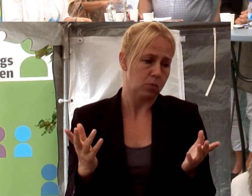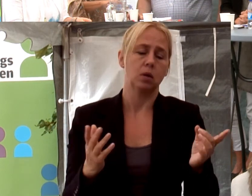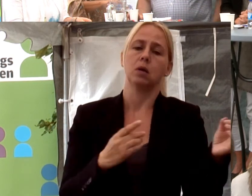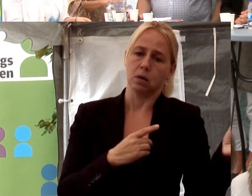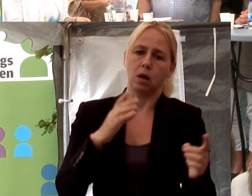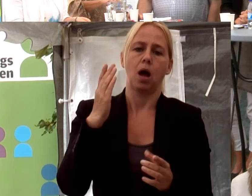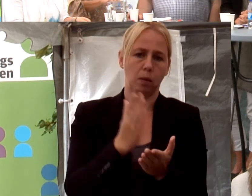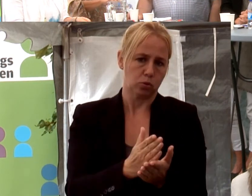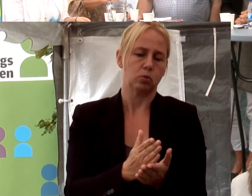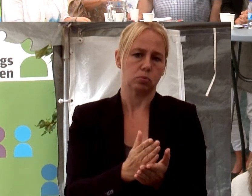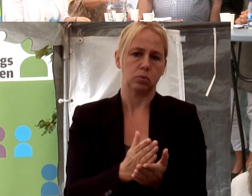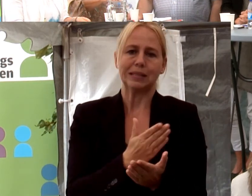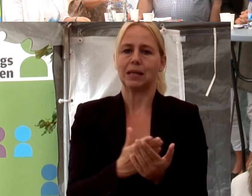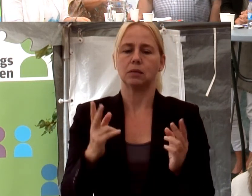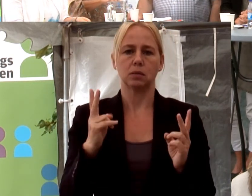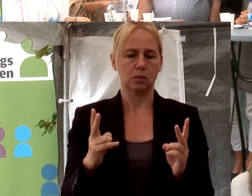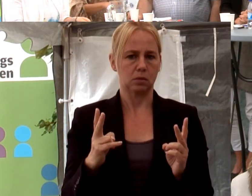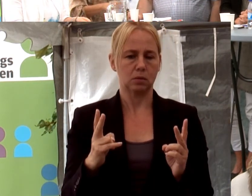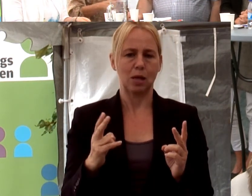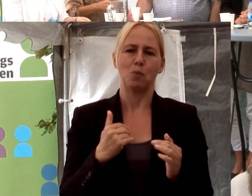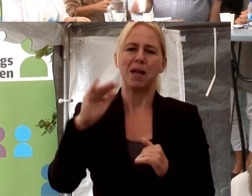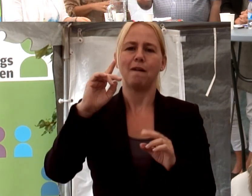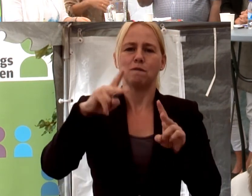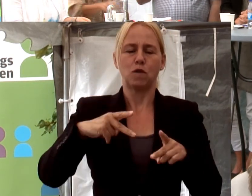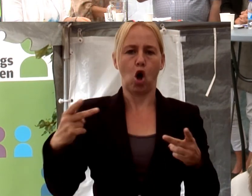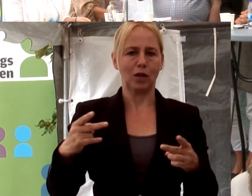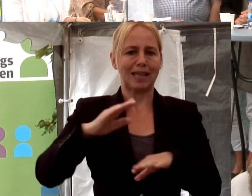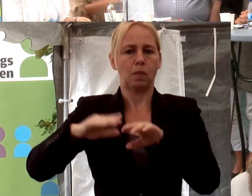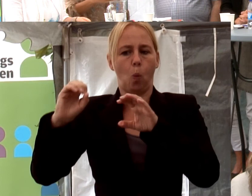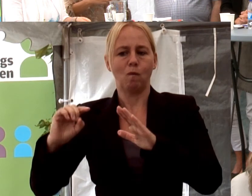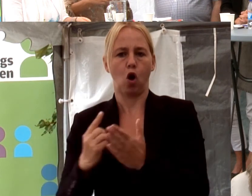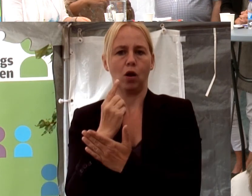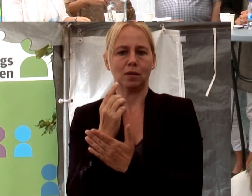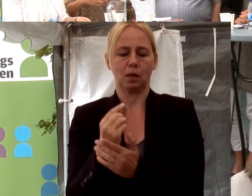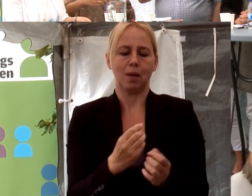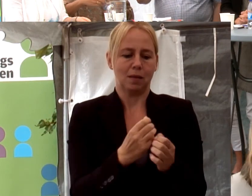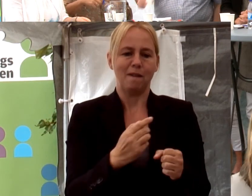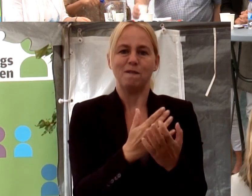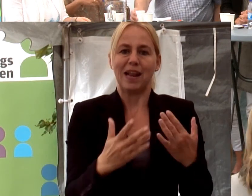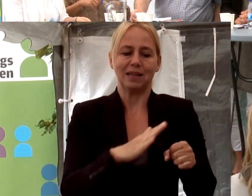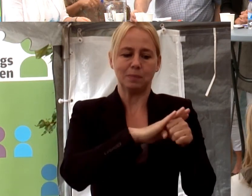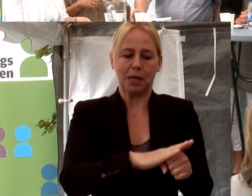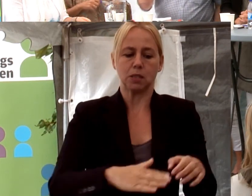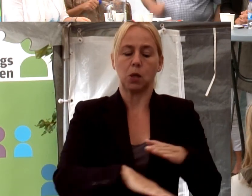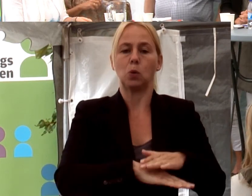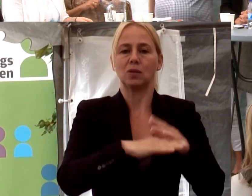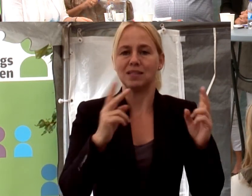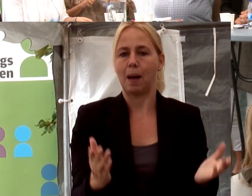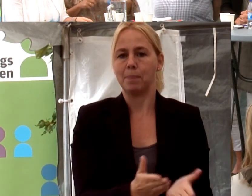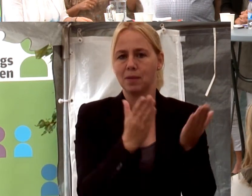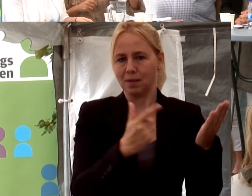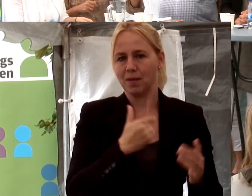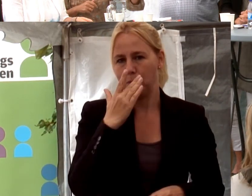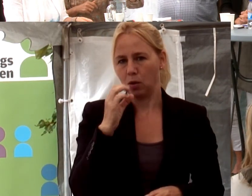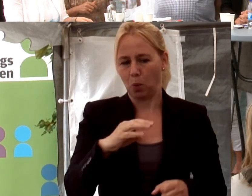Absolut. är ju inte sällan mer vanligt än ovanligt att det är fler diskrimineringsgrunder som görs gällande. När